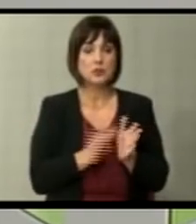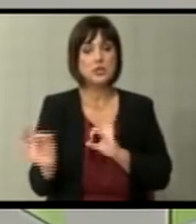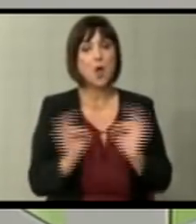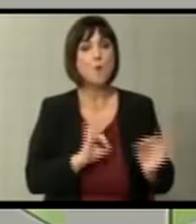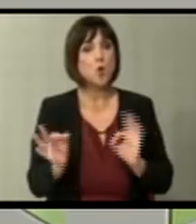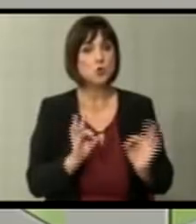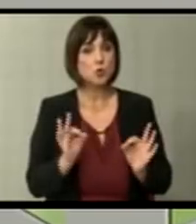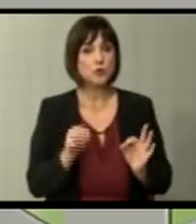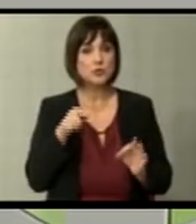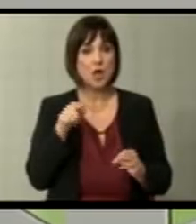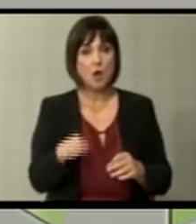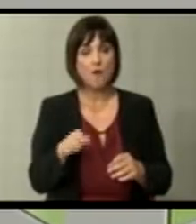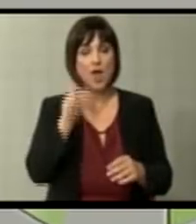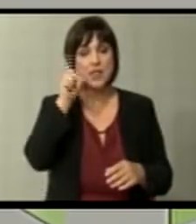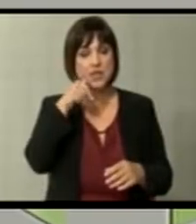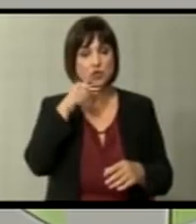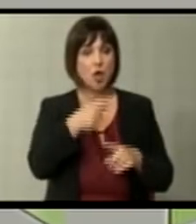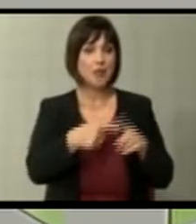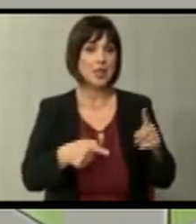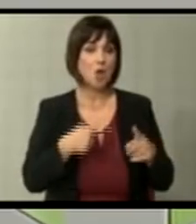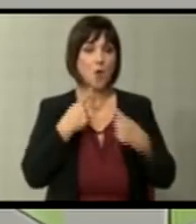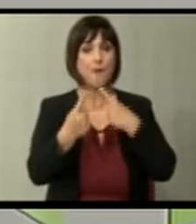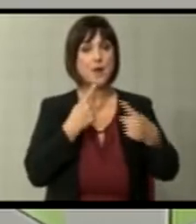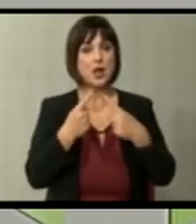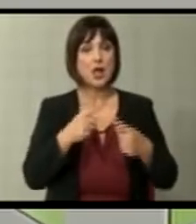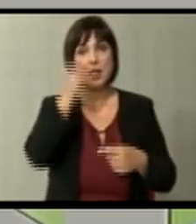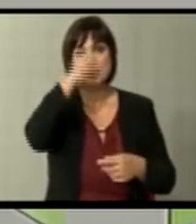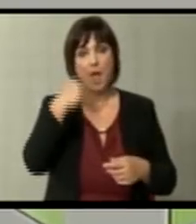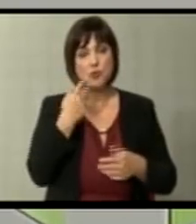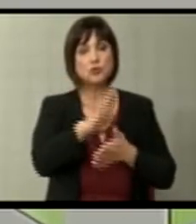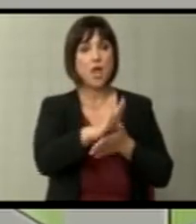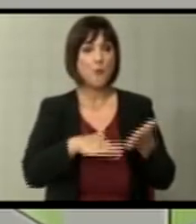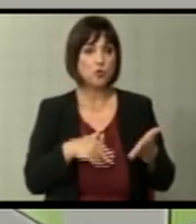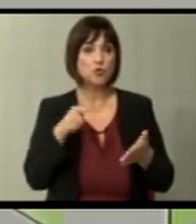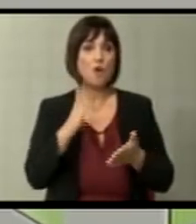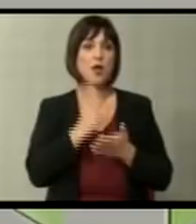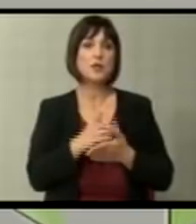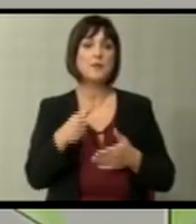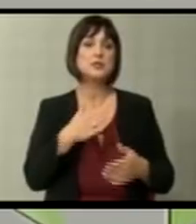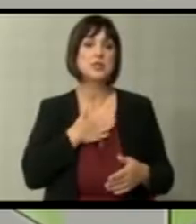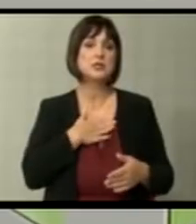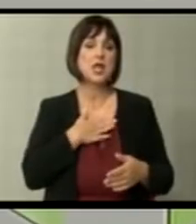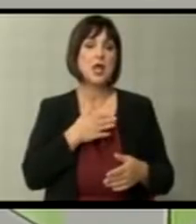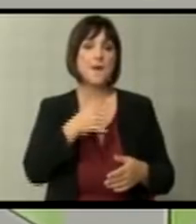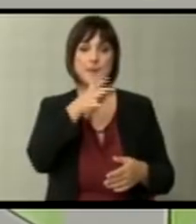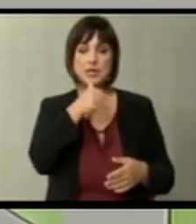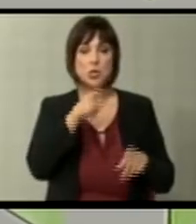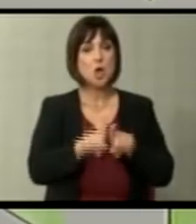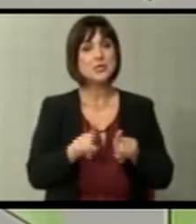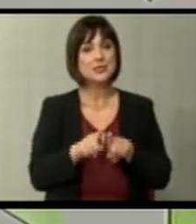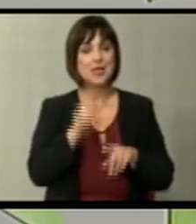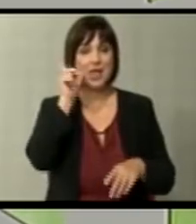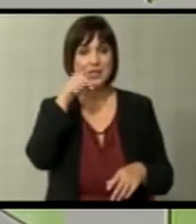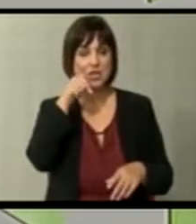подготвиме за тој тежок дел од преговорите. Дай Боже да почнат но таа ќе биде за нас македонците исто така една